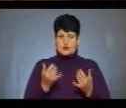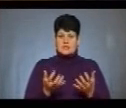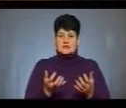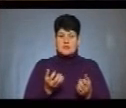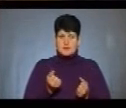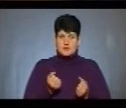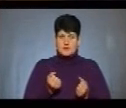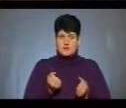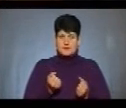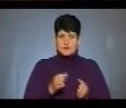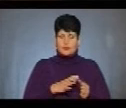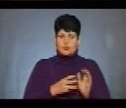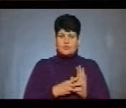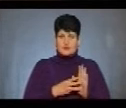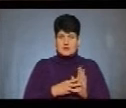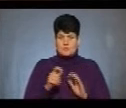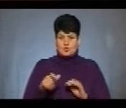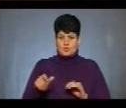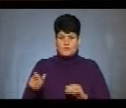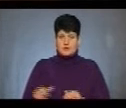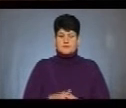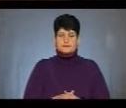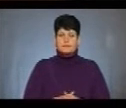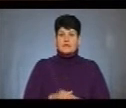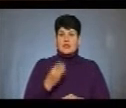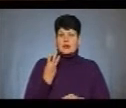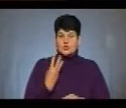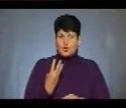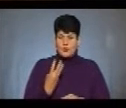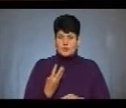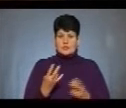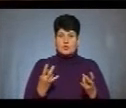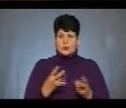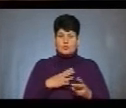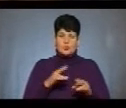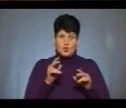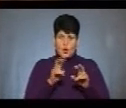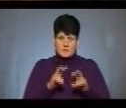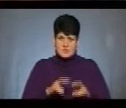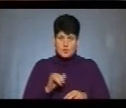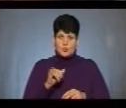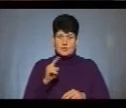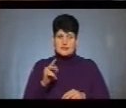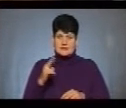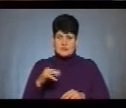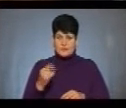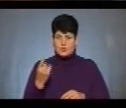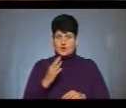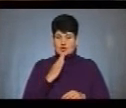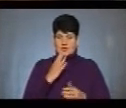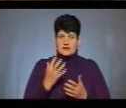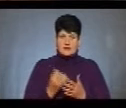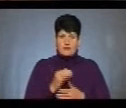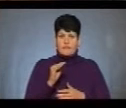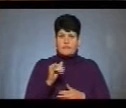з флагерами було 8 чоловік. Трьох з них необхідно було обстежувати на ОЗД. В одній жінці ми виявили